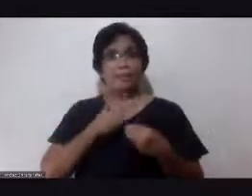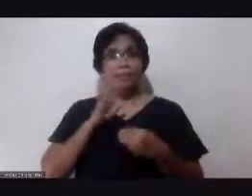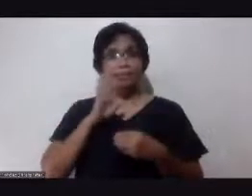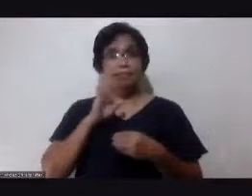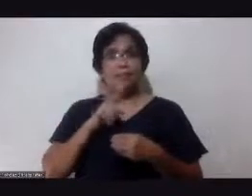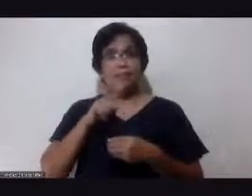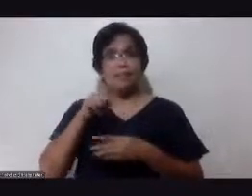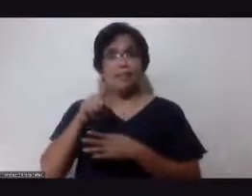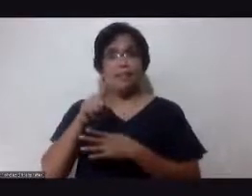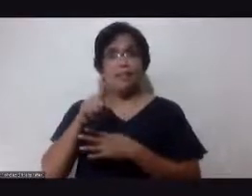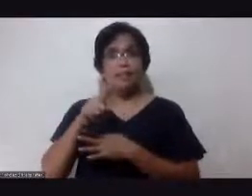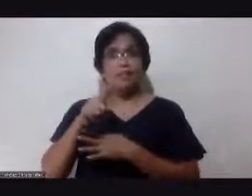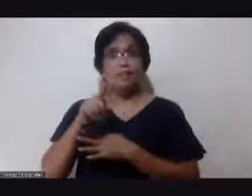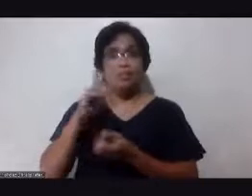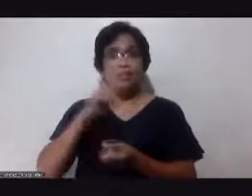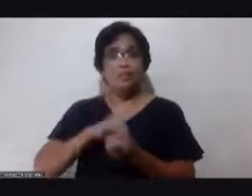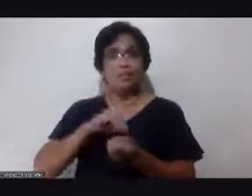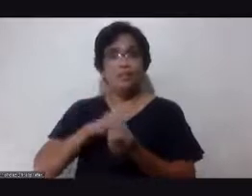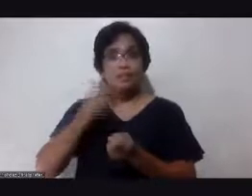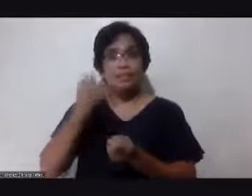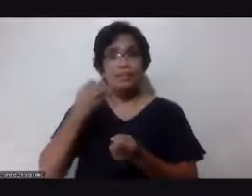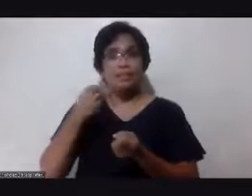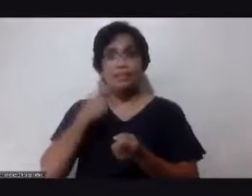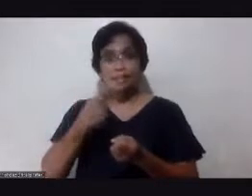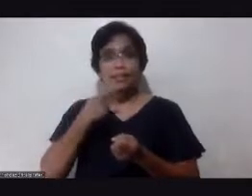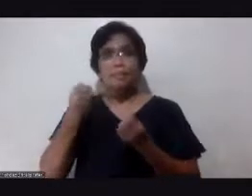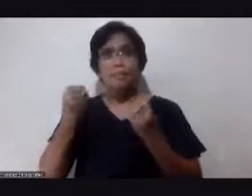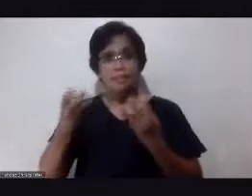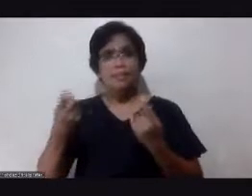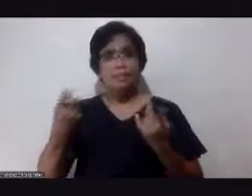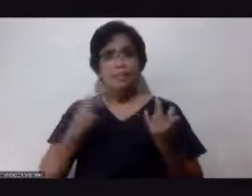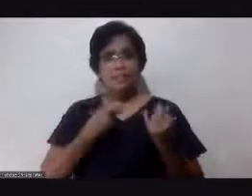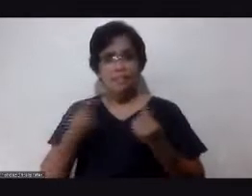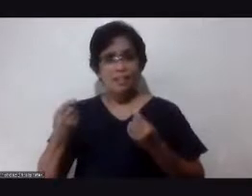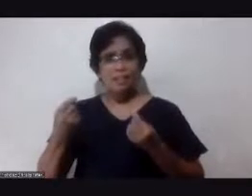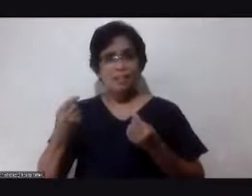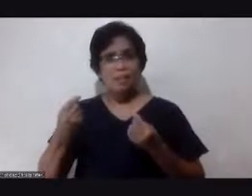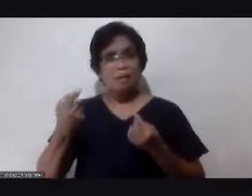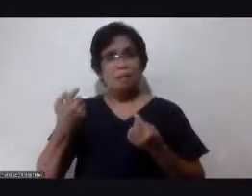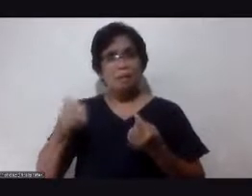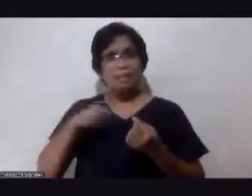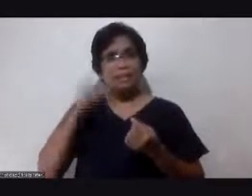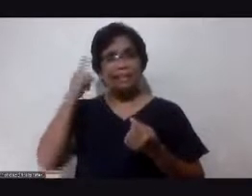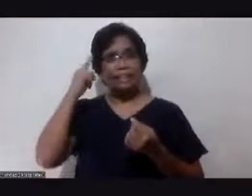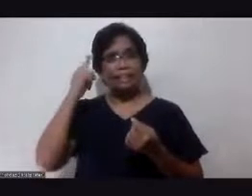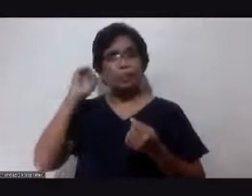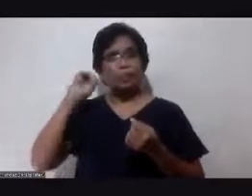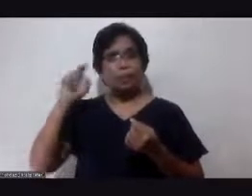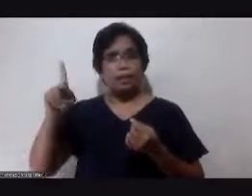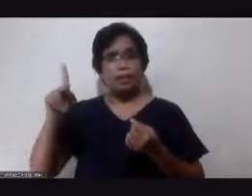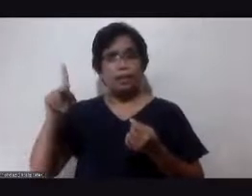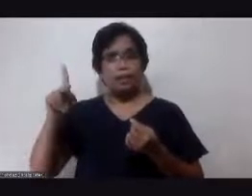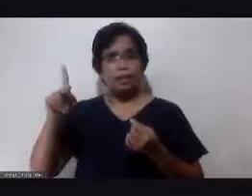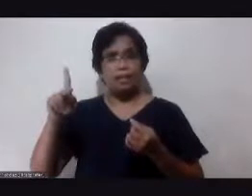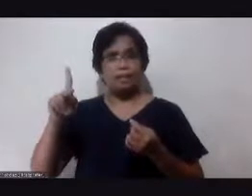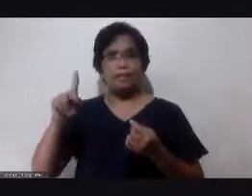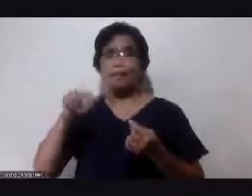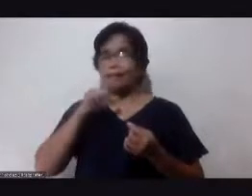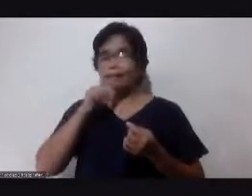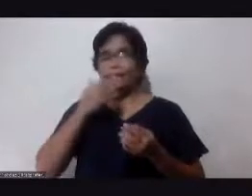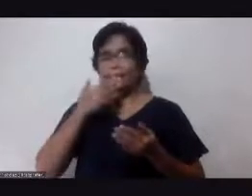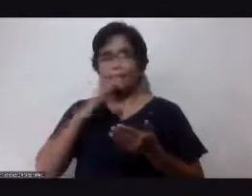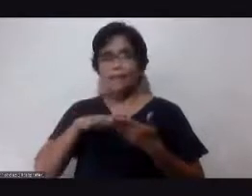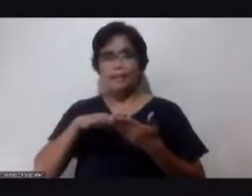Kasi sabi niya, marami tayong kinagawa, na akala natin, okay. Yeah. Hindi masama,